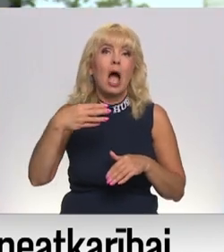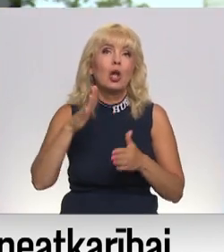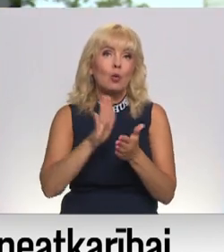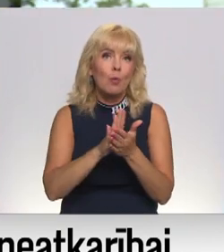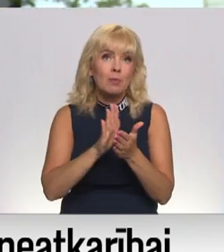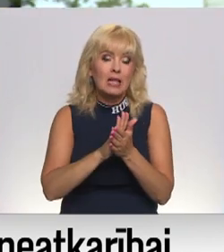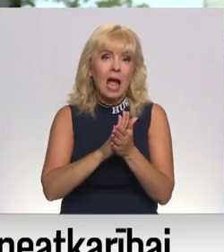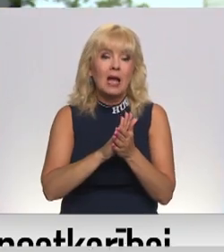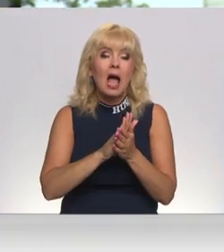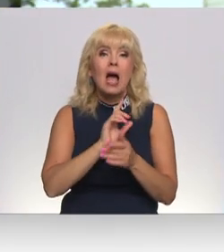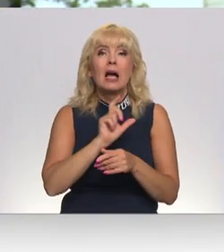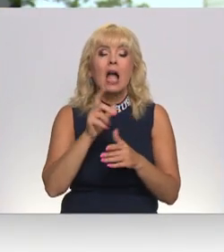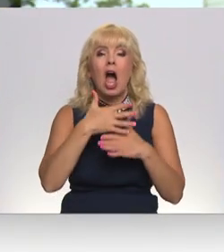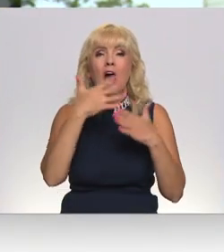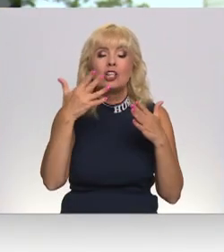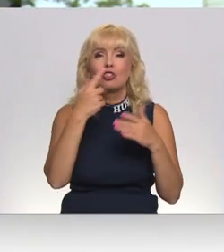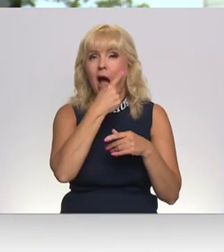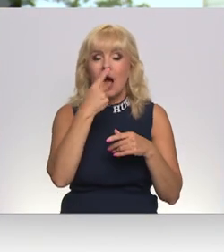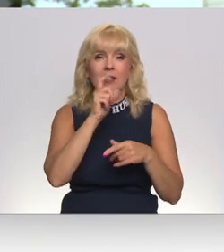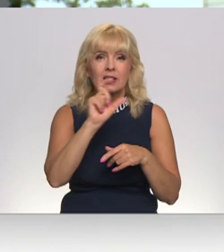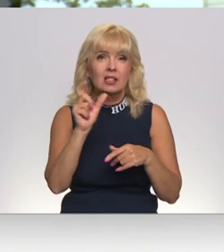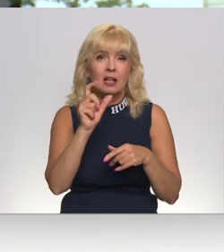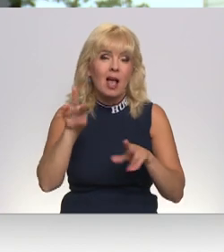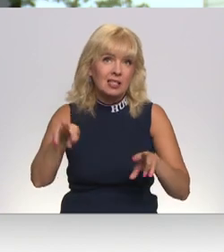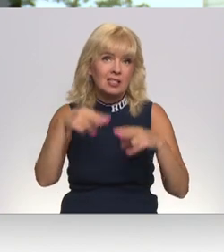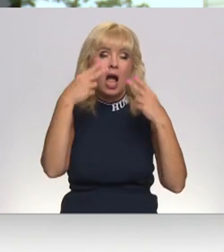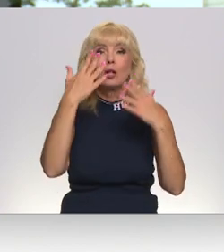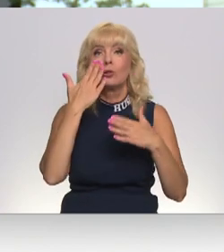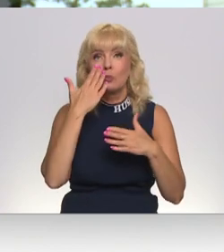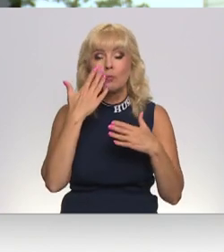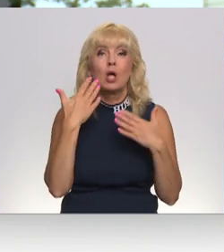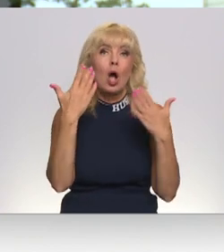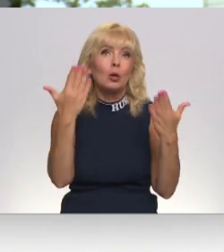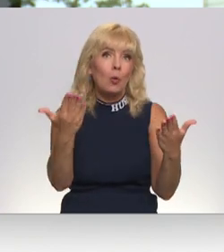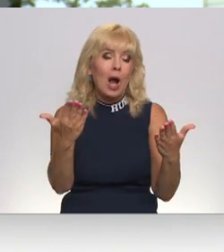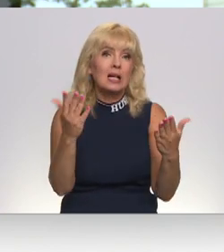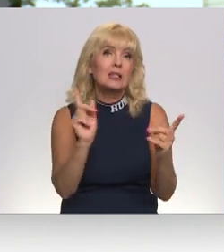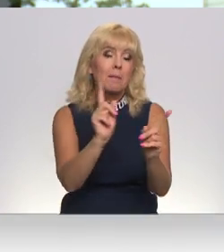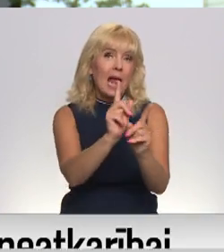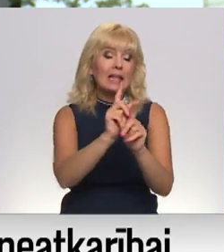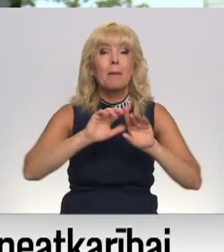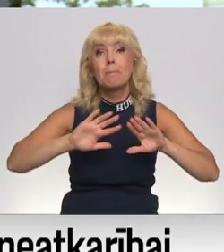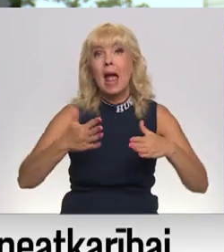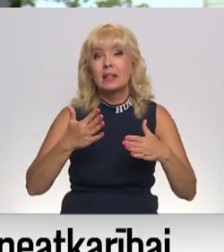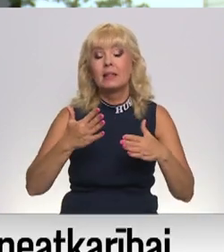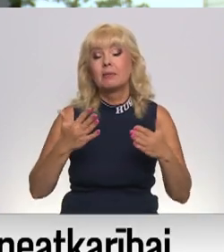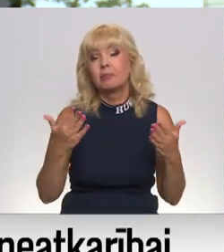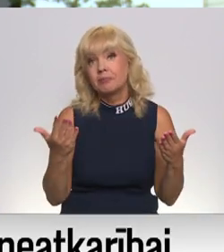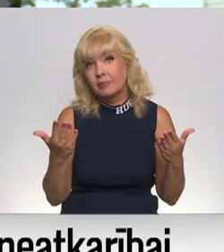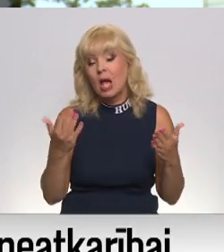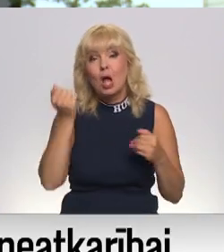Gaiša zils apmins, skatīns, kas veras uz mums, rūkas mums pastībtas preti. Bet, no otras puses,